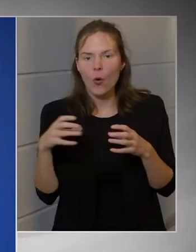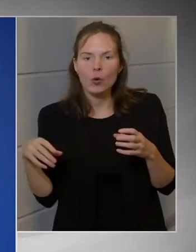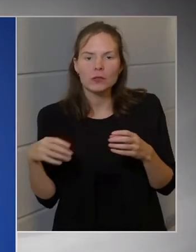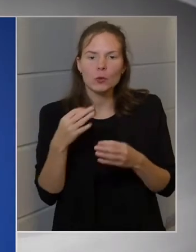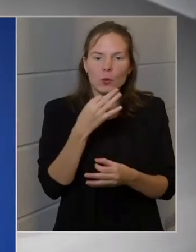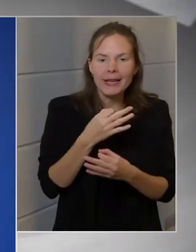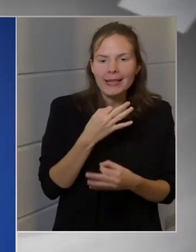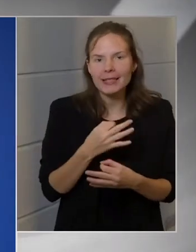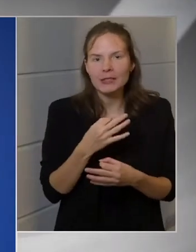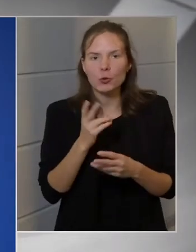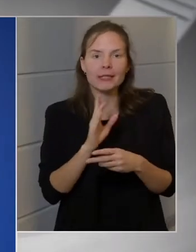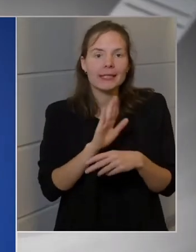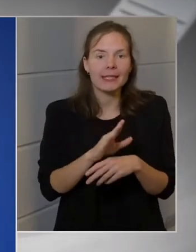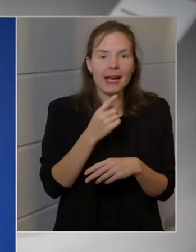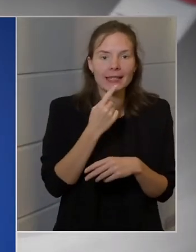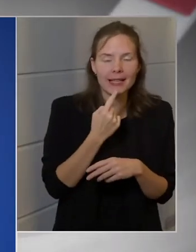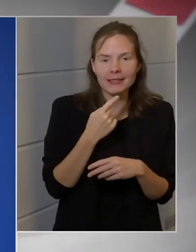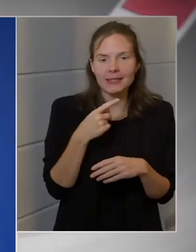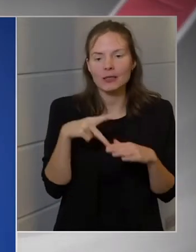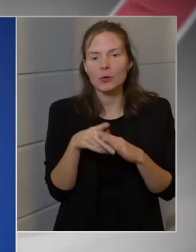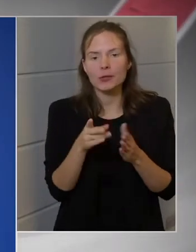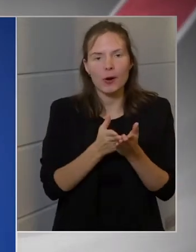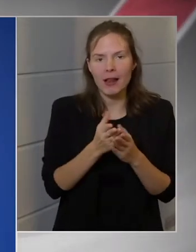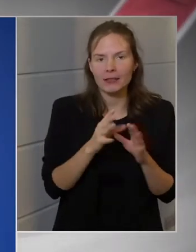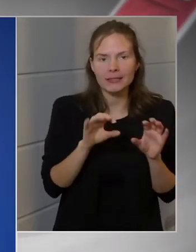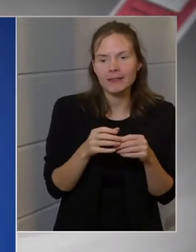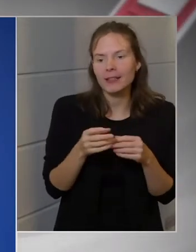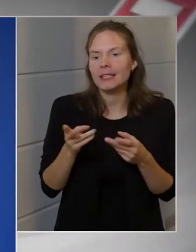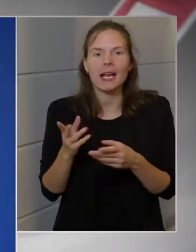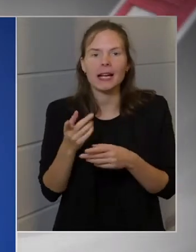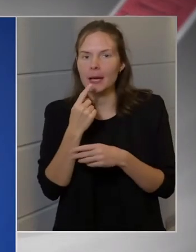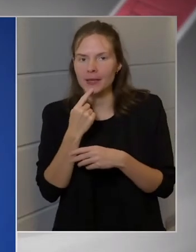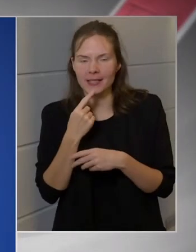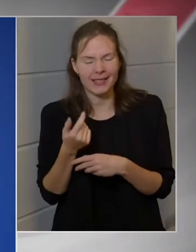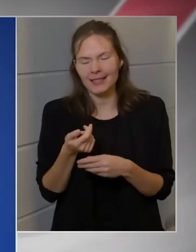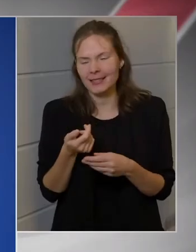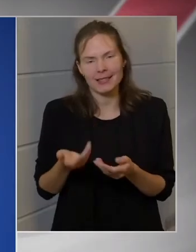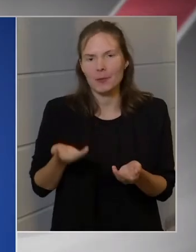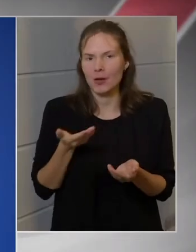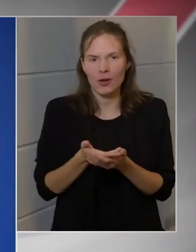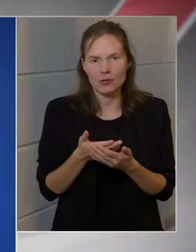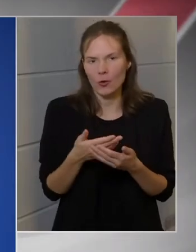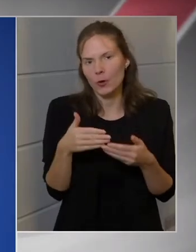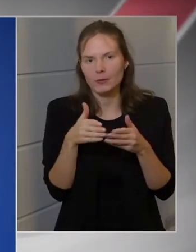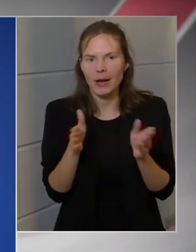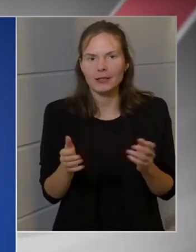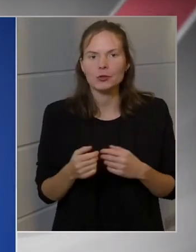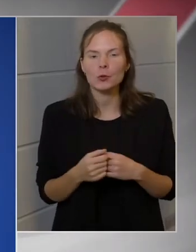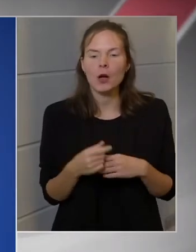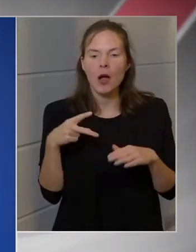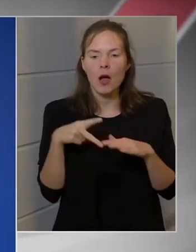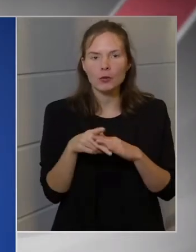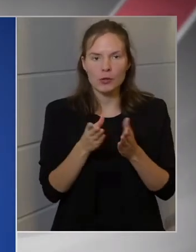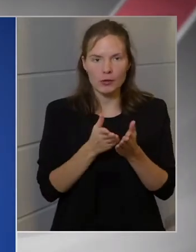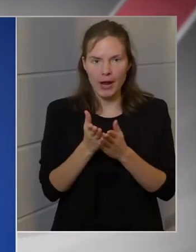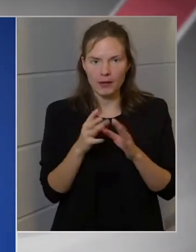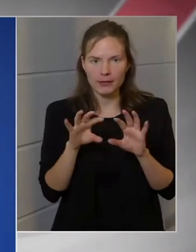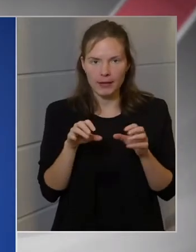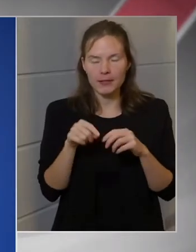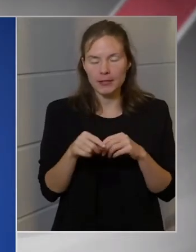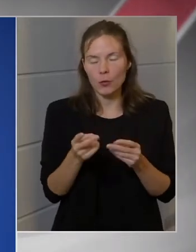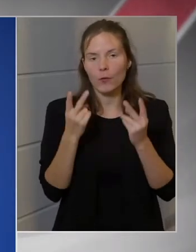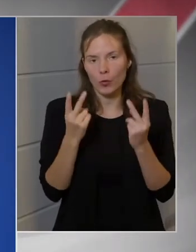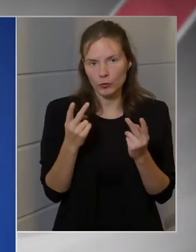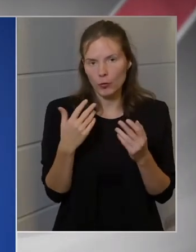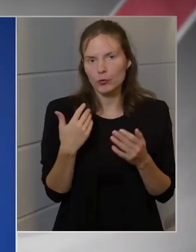ami arra vonatkozik, hogy kinek tetszik a közszolgálatTV és kinek nem, ezt nem javasolnám megnyitni. Szerintem a közszolgálatTV fontos, hogy legyen egy